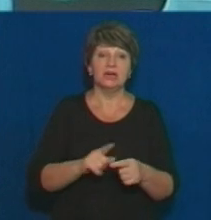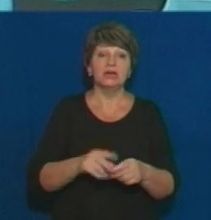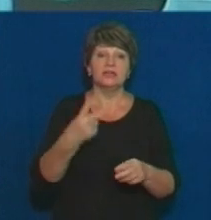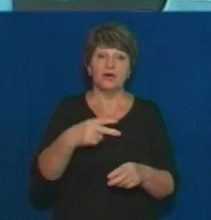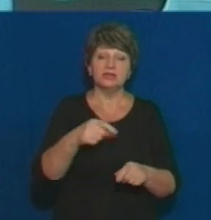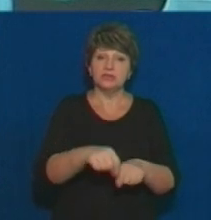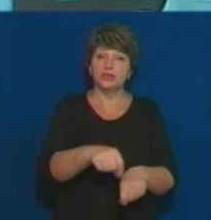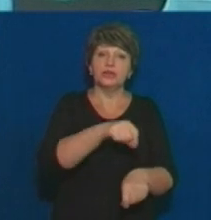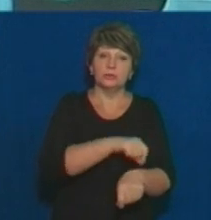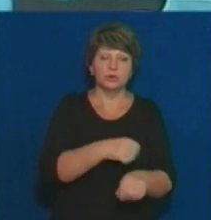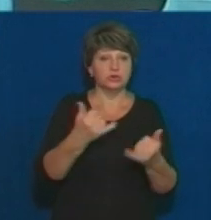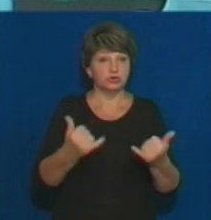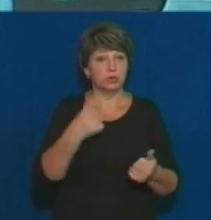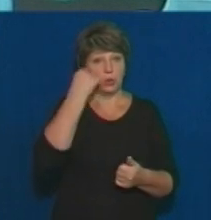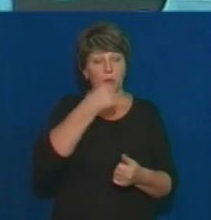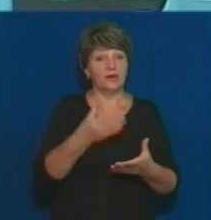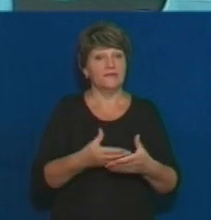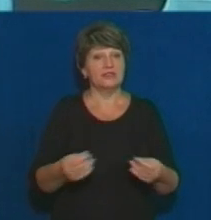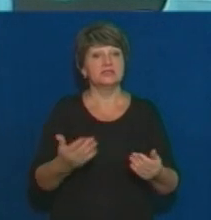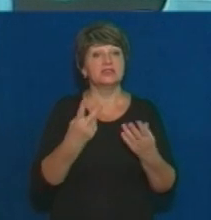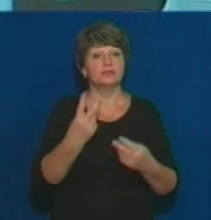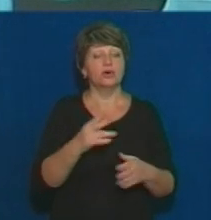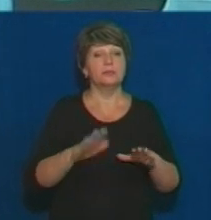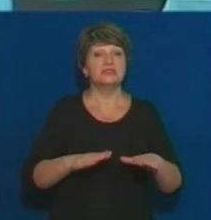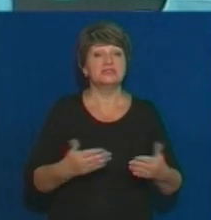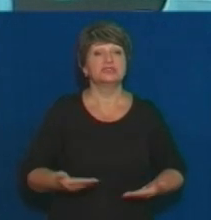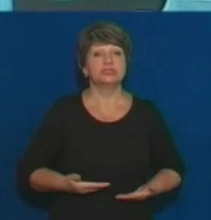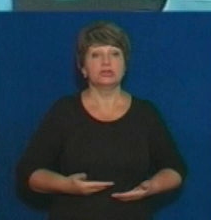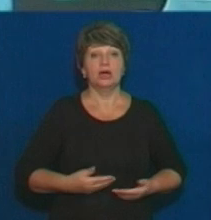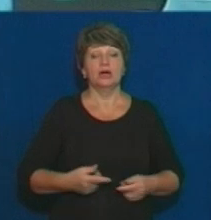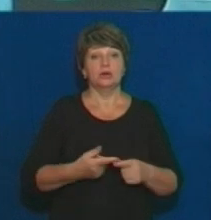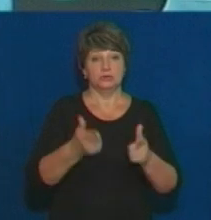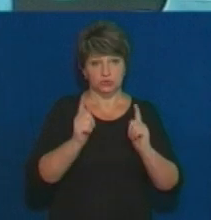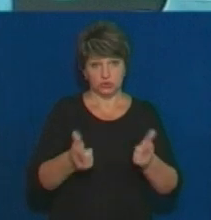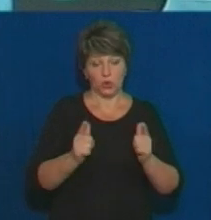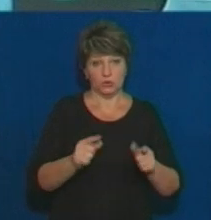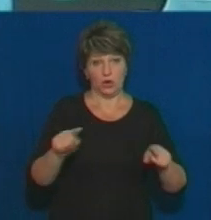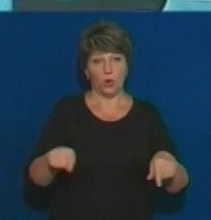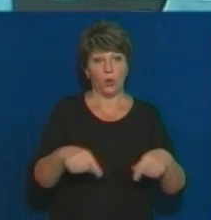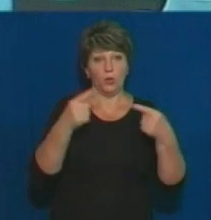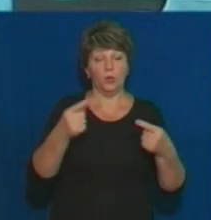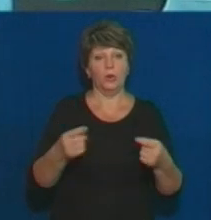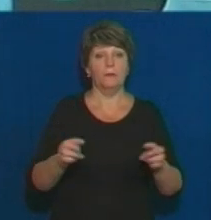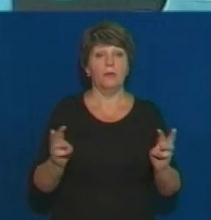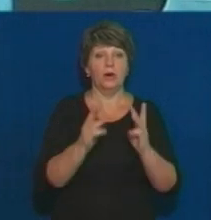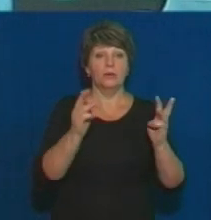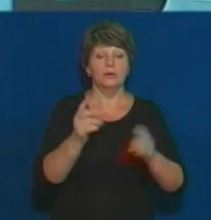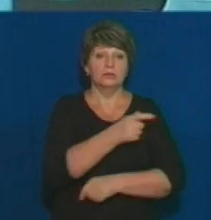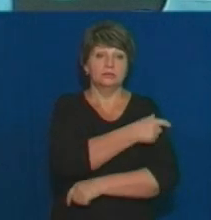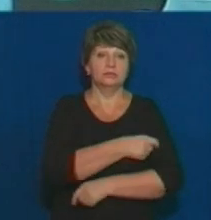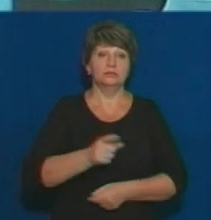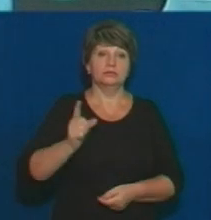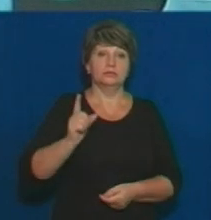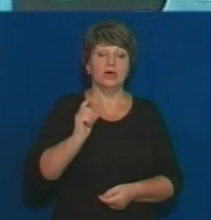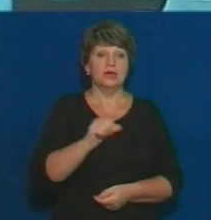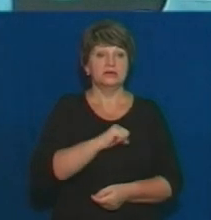20 кілометрів. Цьогоріч навесні двоє місцевих жителів зголосилися організувати пожежну варту. Самотужки відремонтували